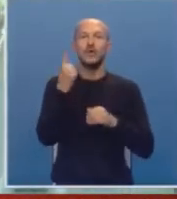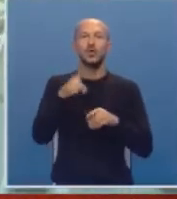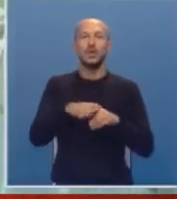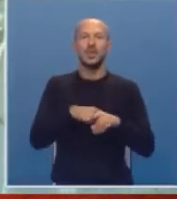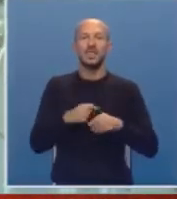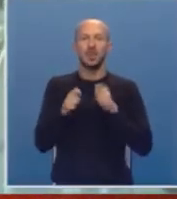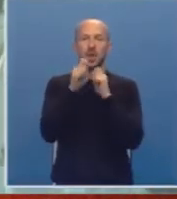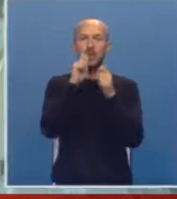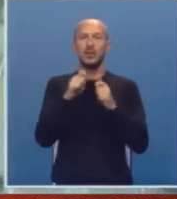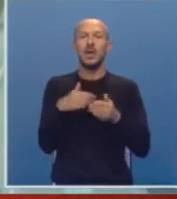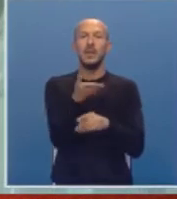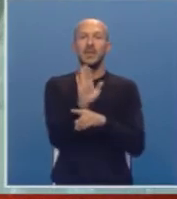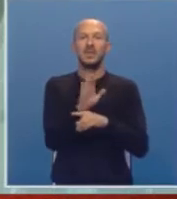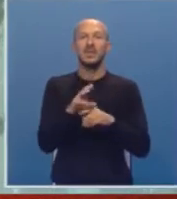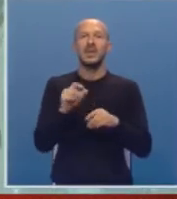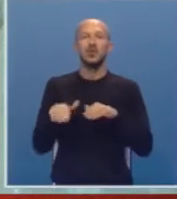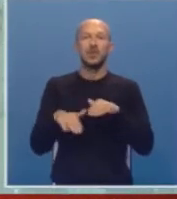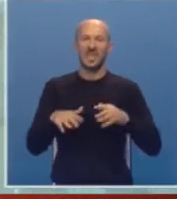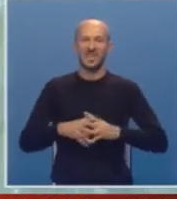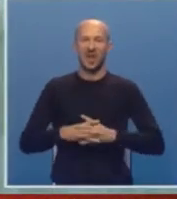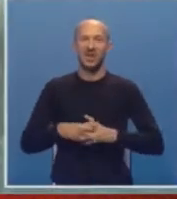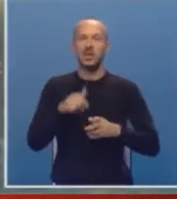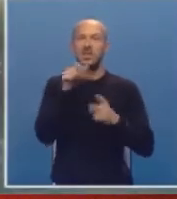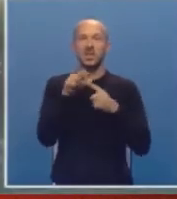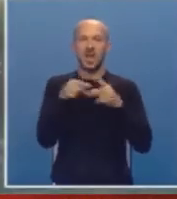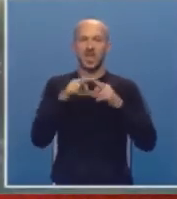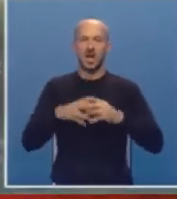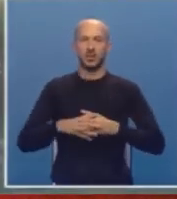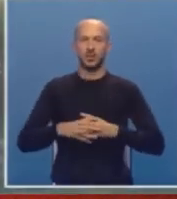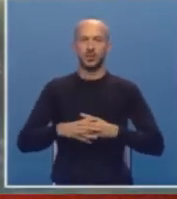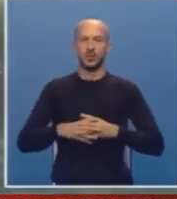mjesečnih pregovora predstavnika Resornog ministarstva i sindikata.